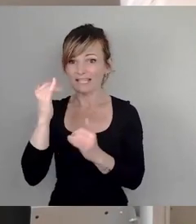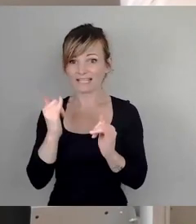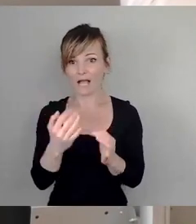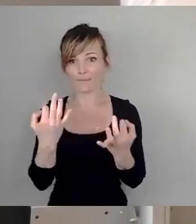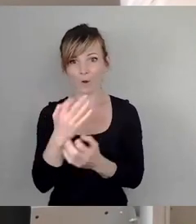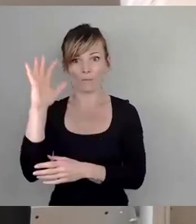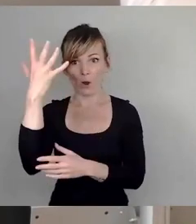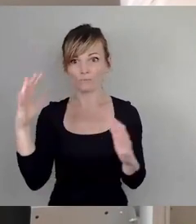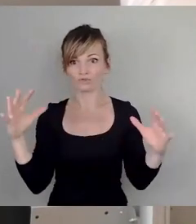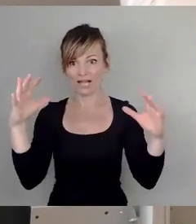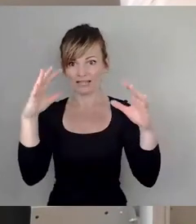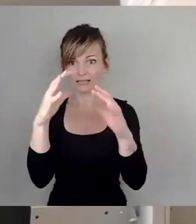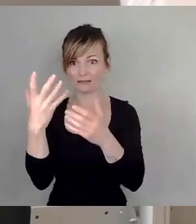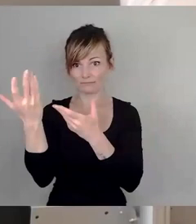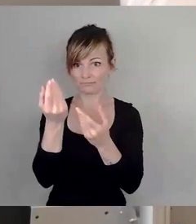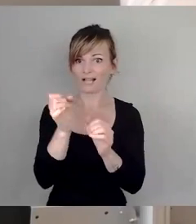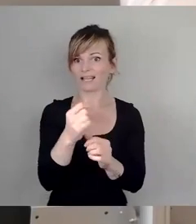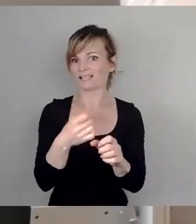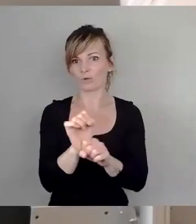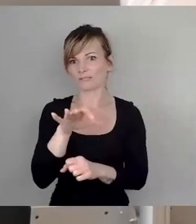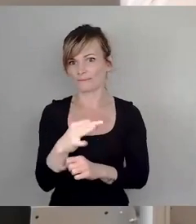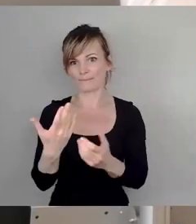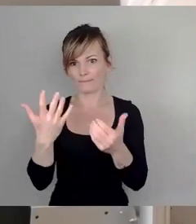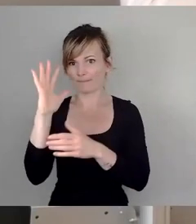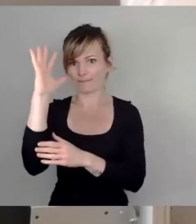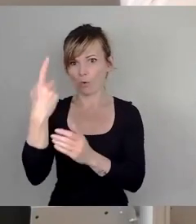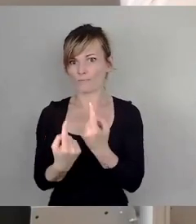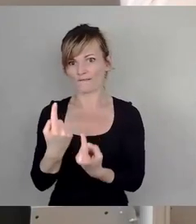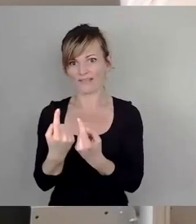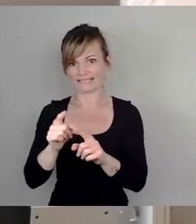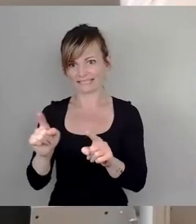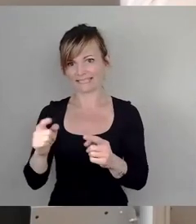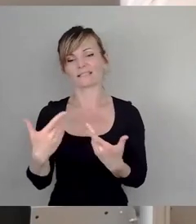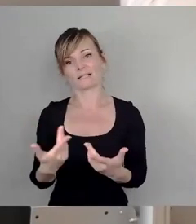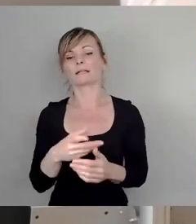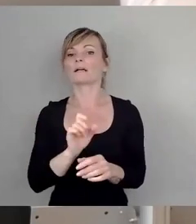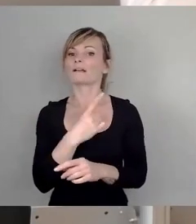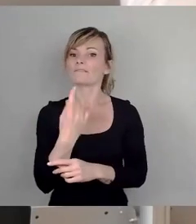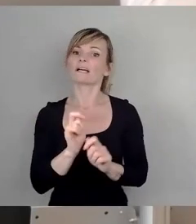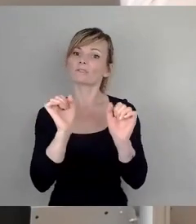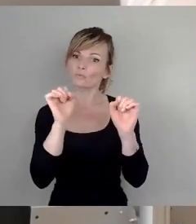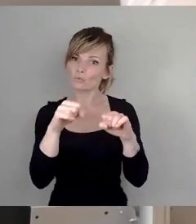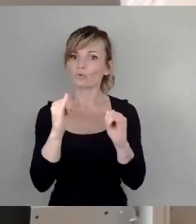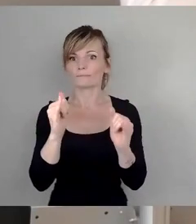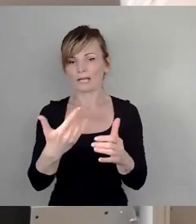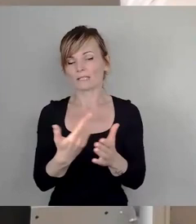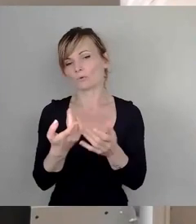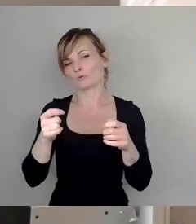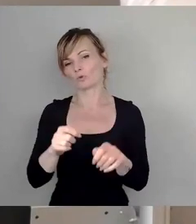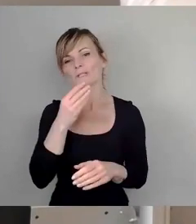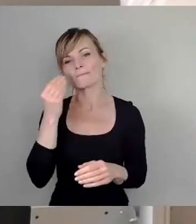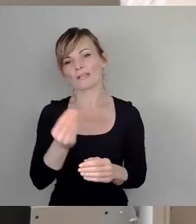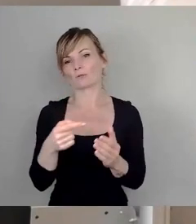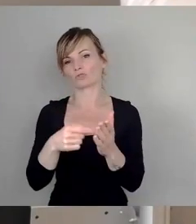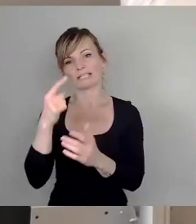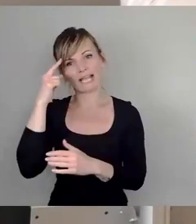Grenzen gesetzt sind. Wir stimmen dem zu, es ist harmlos. Es steht auch im Prinzip in der Beschlussempfehlung drin, dass unter allen Umständen auch die denkmalschutzrechtlichen